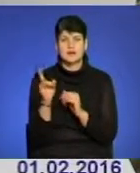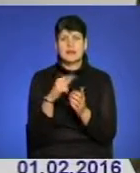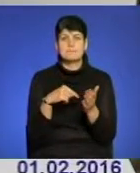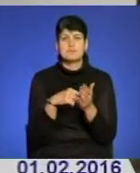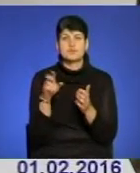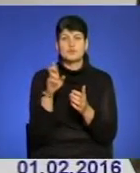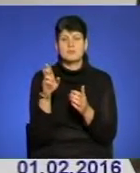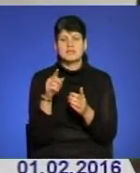місто Бережане та місто Кремен.